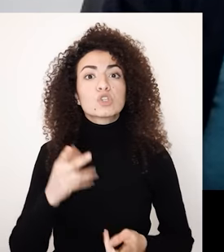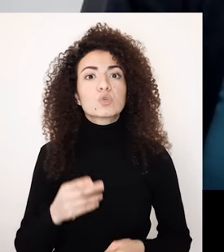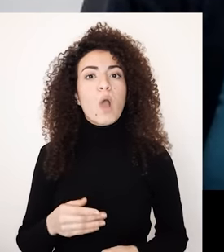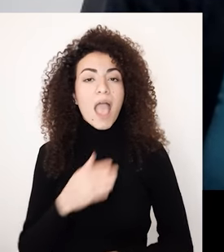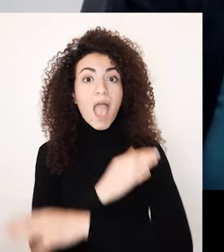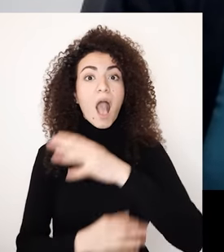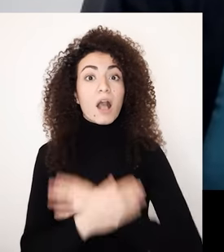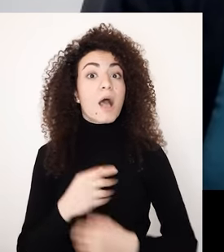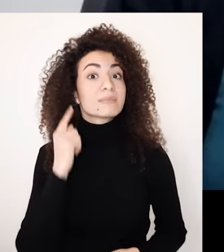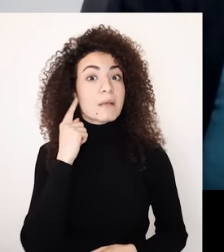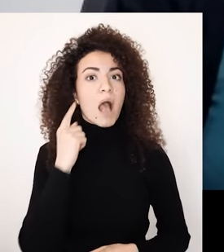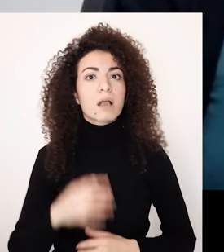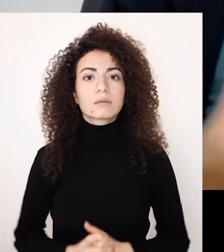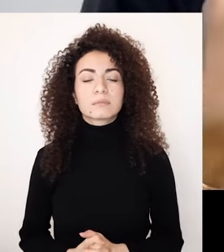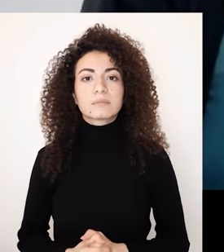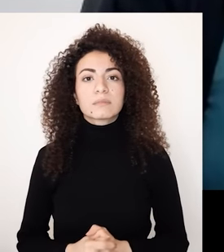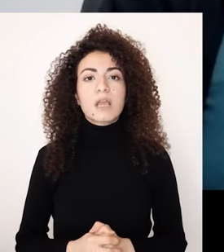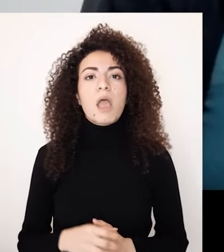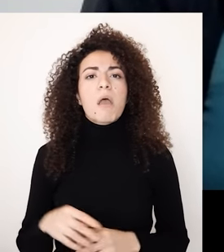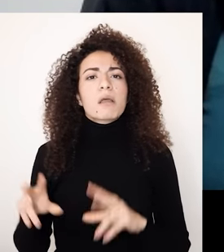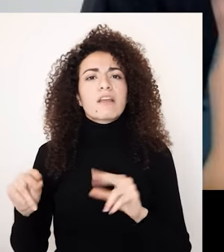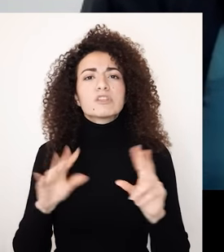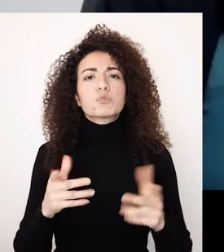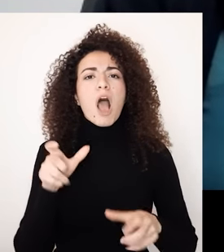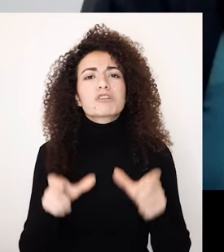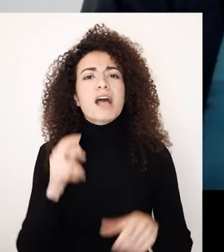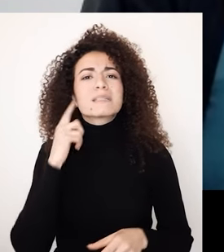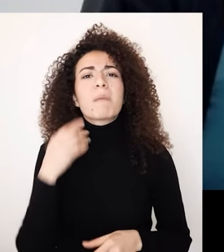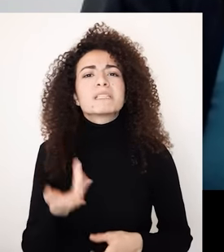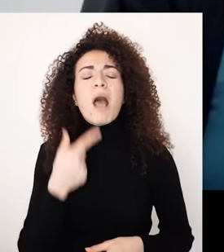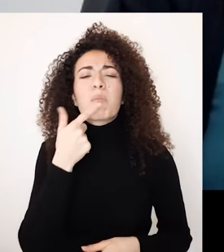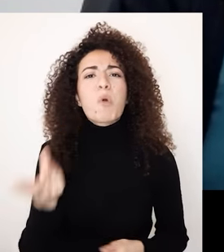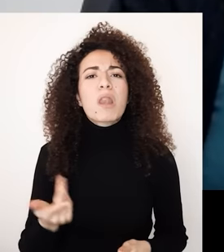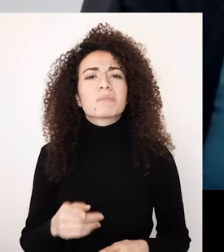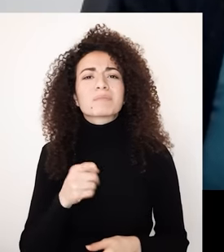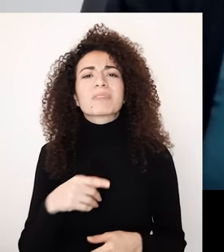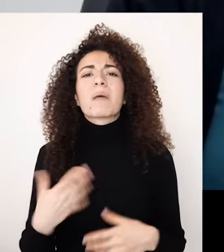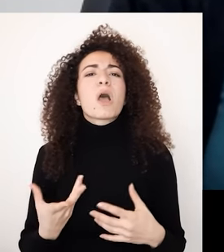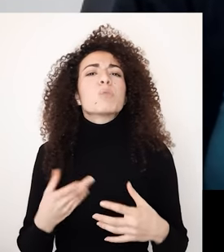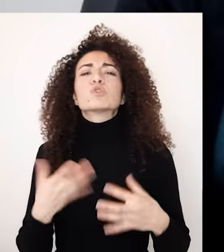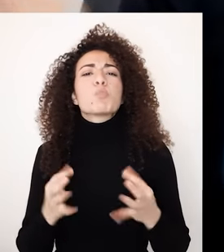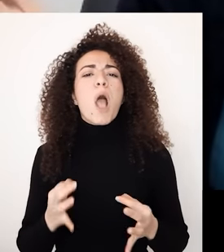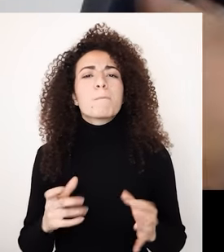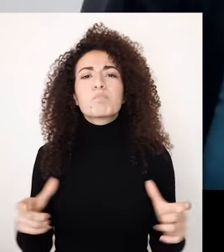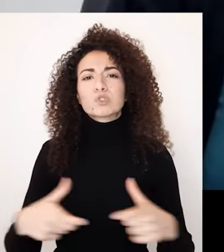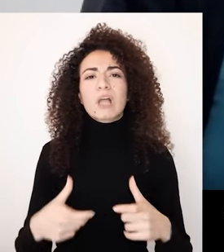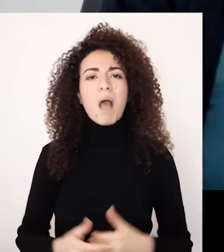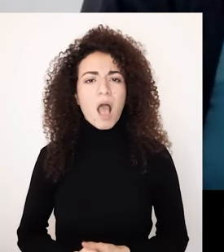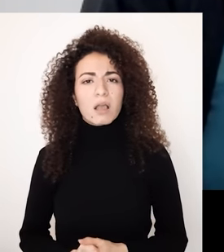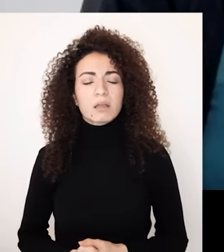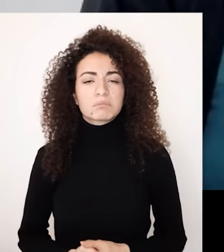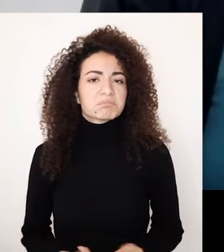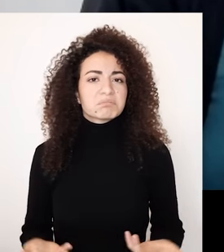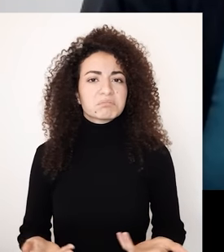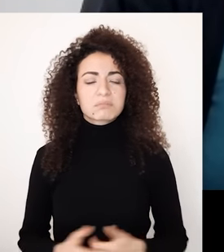الزماعية خاصة معانتها جيمة ما نجمشي عبر ما نجمشي يحكي حتى عن الحجيات من كل لذا يقولوا هو مهوش مهم في